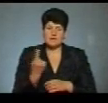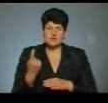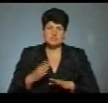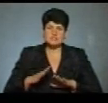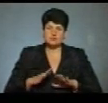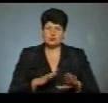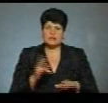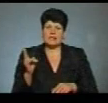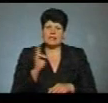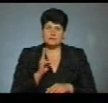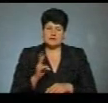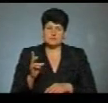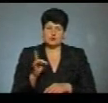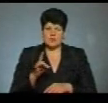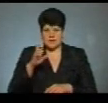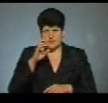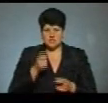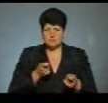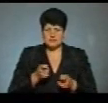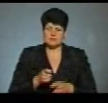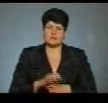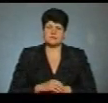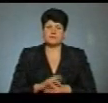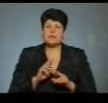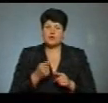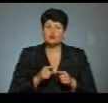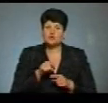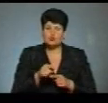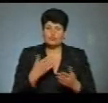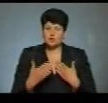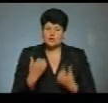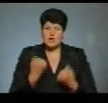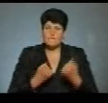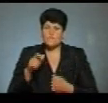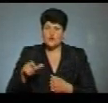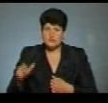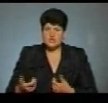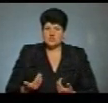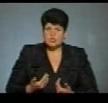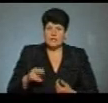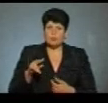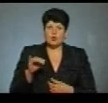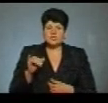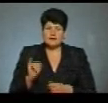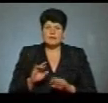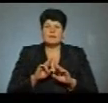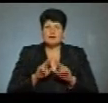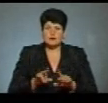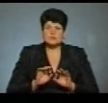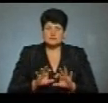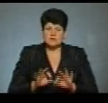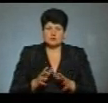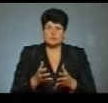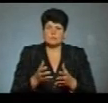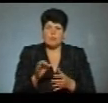райдержадміністрації В'ячеслав Онешкевич. Як до цього ставляться водії та жителі Почаєва і як, коментує прийняти напередодні рішення